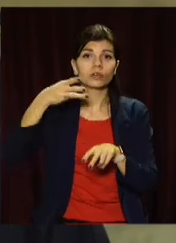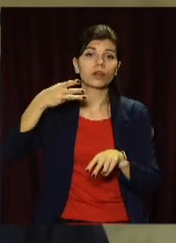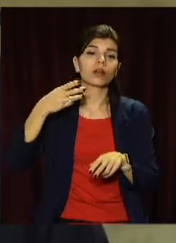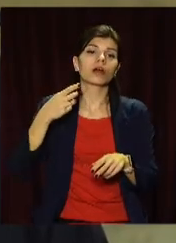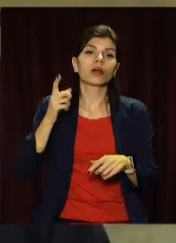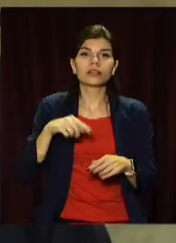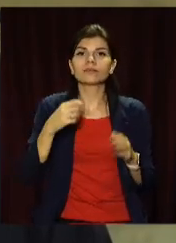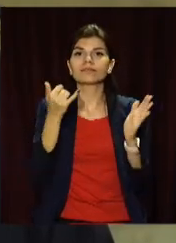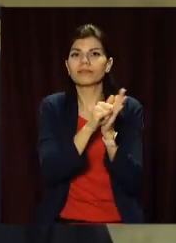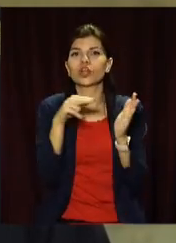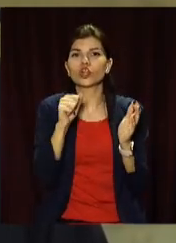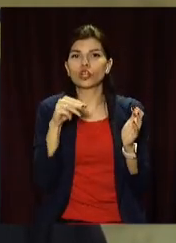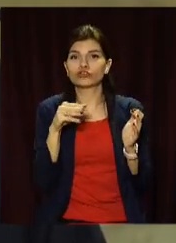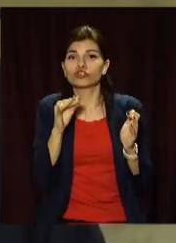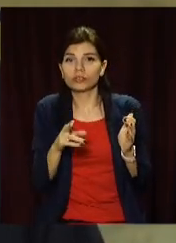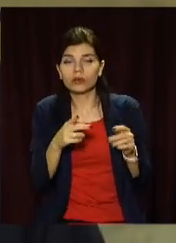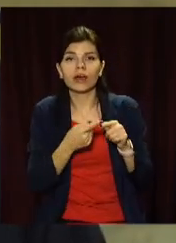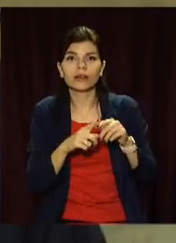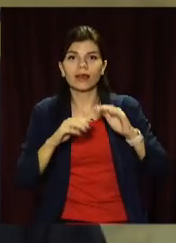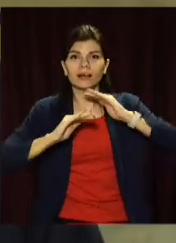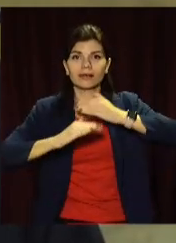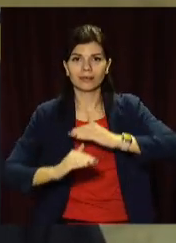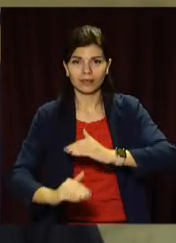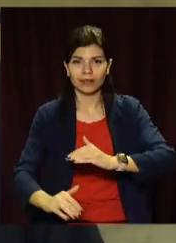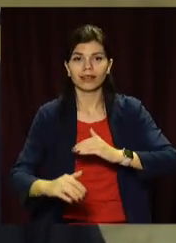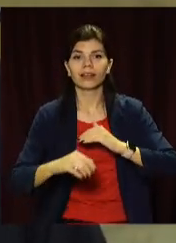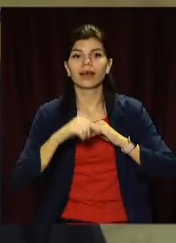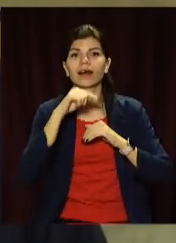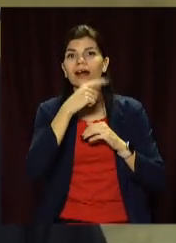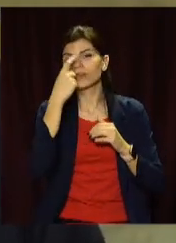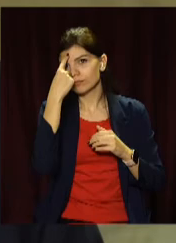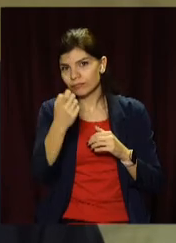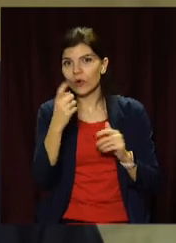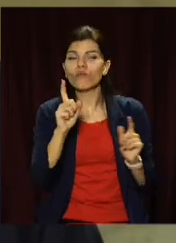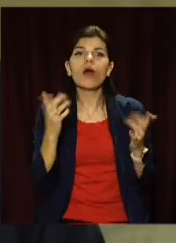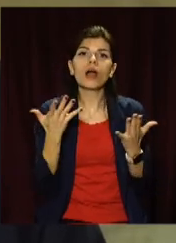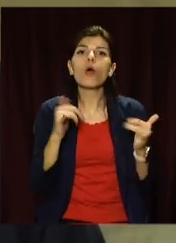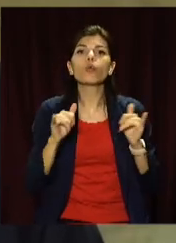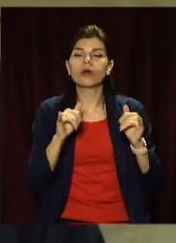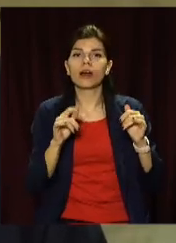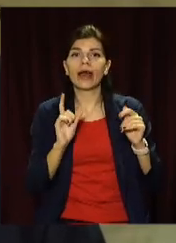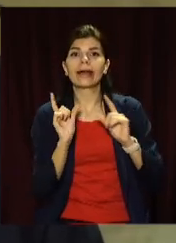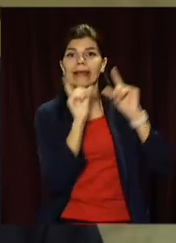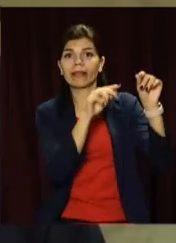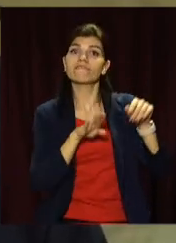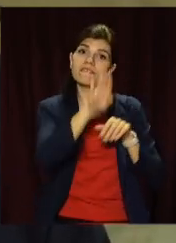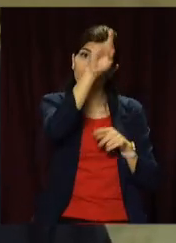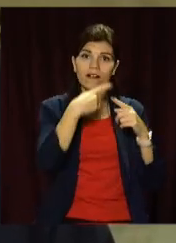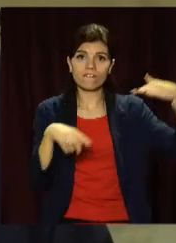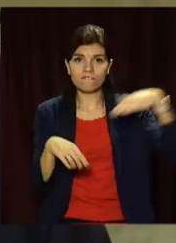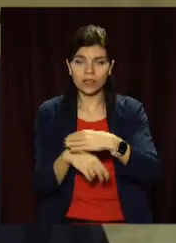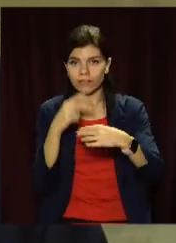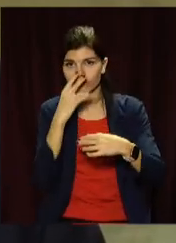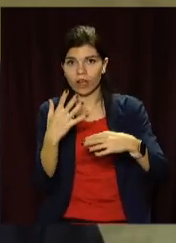додаткових датчиків, це встановлення на ескалаторів світофорів, які сигналізують, якому напрямку рухає цей ескалатор. Так і в плані